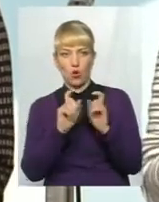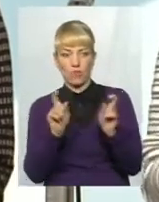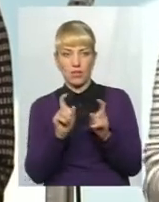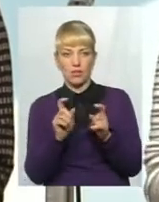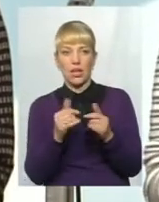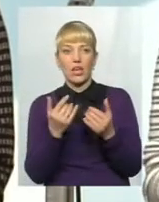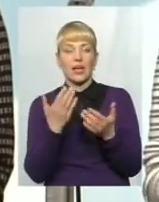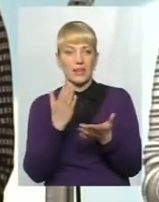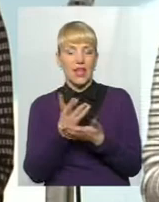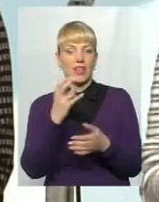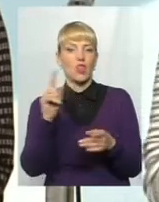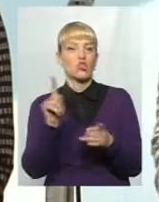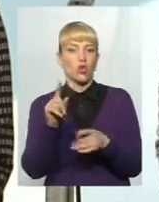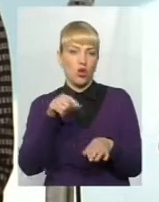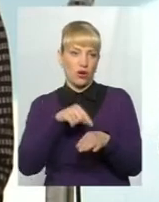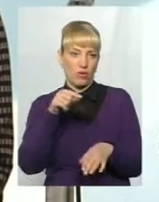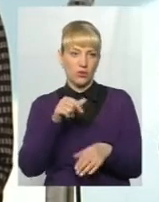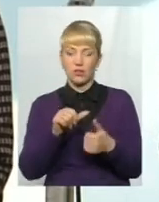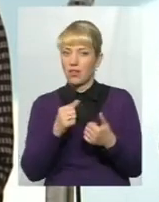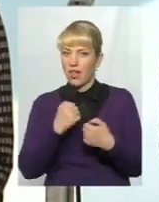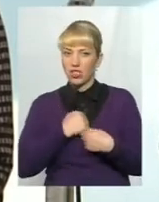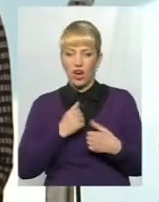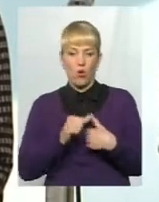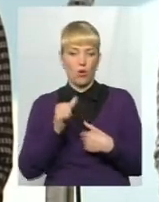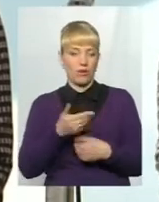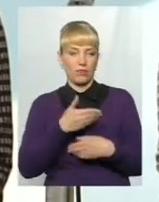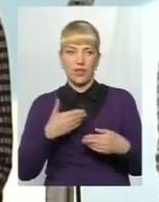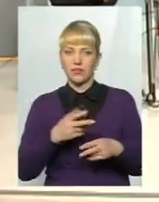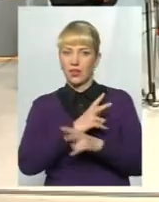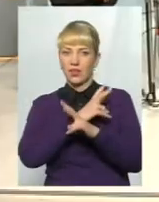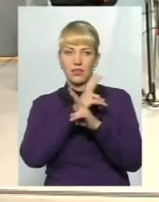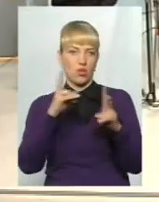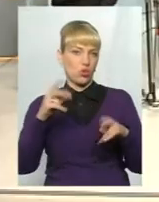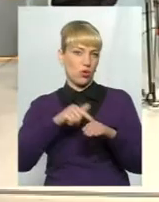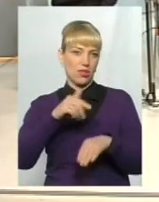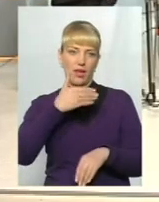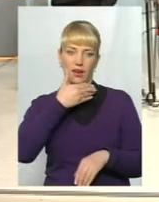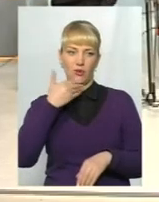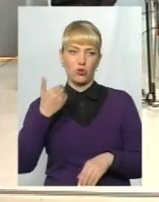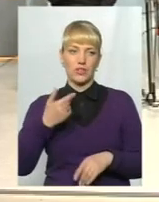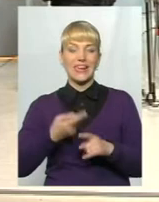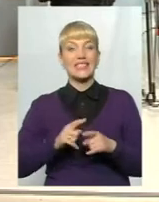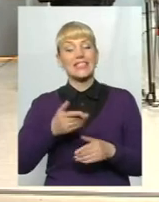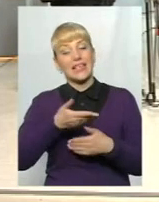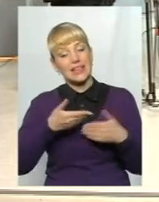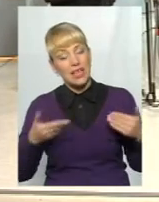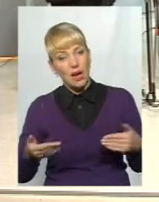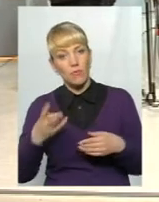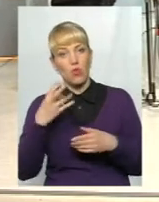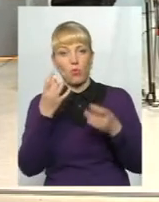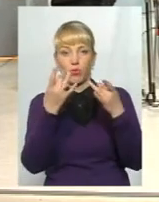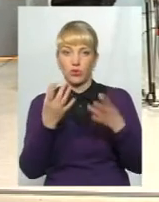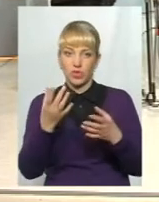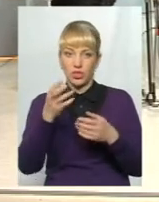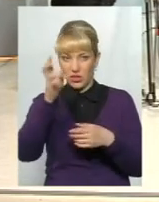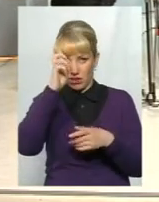принципі, є на що реагувати. На жаль, крім нас на даний момент, мені здається, більше ніхто не реагує. Але це нам. Але набагато простіше